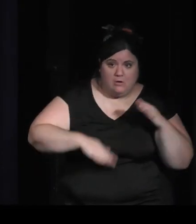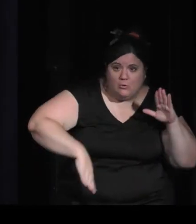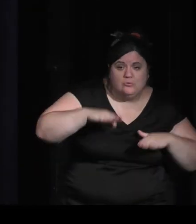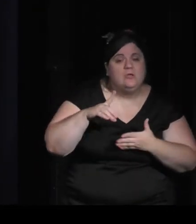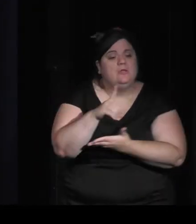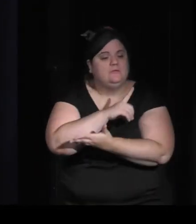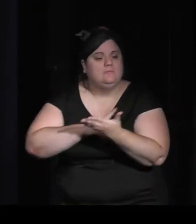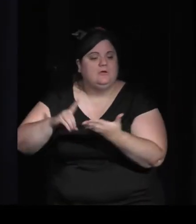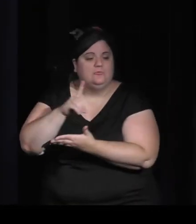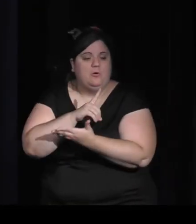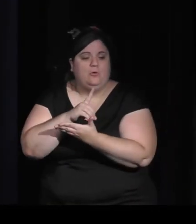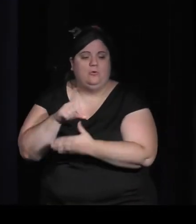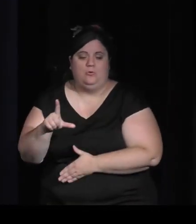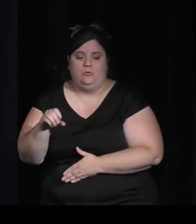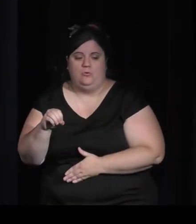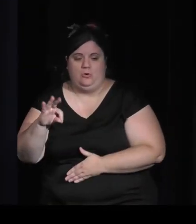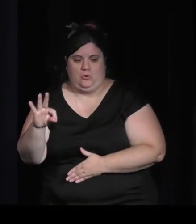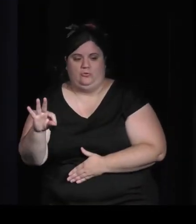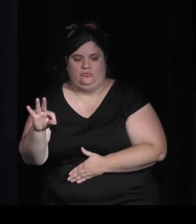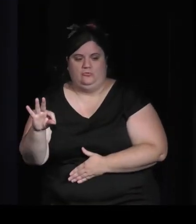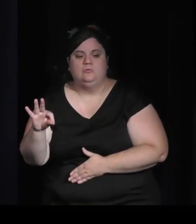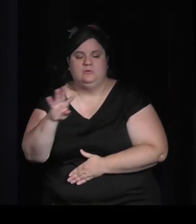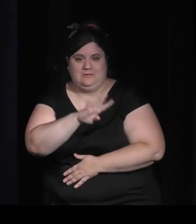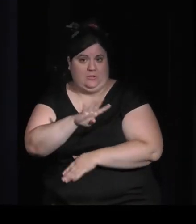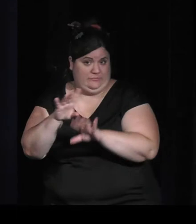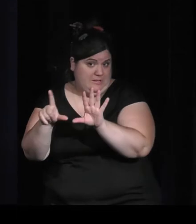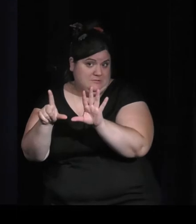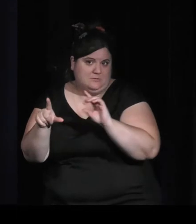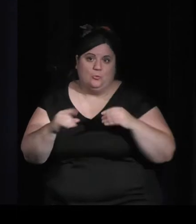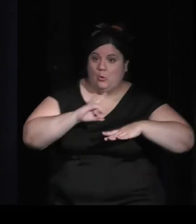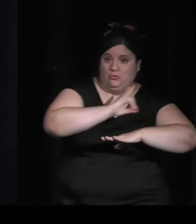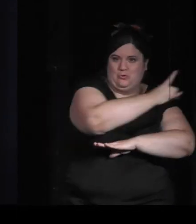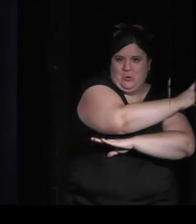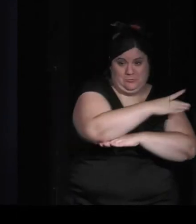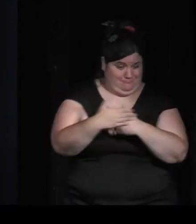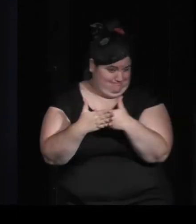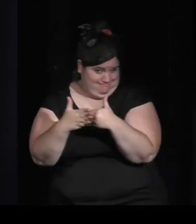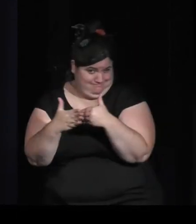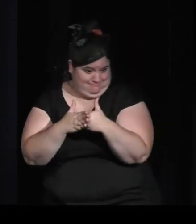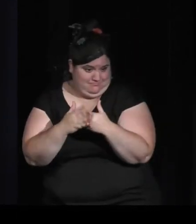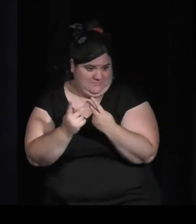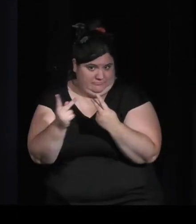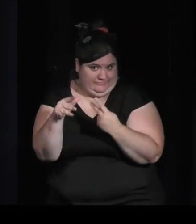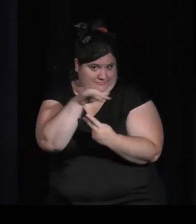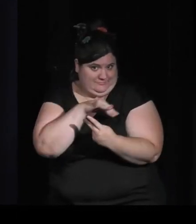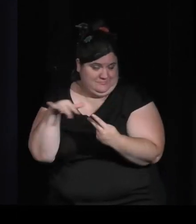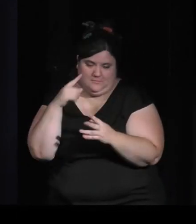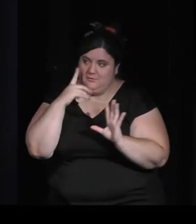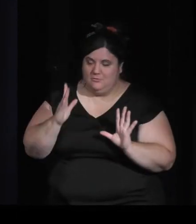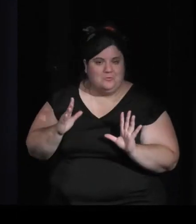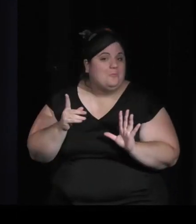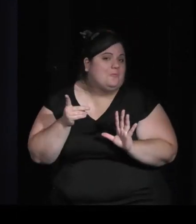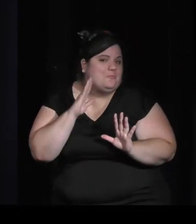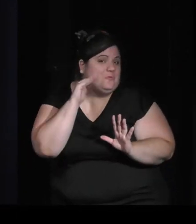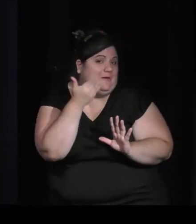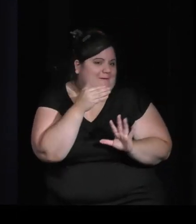qui est donc vraiment attenant à Dordogne. Et on part sur un sujet comme ça aussi, tout simplement parce que